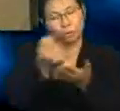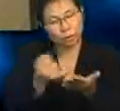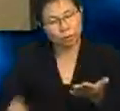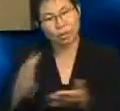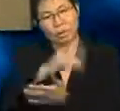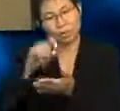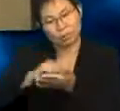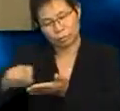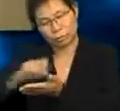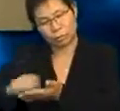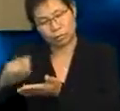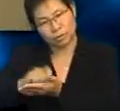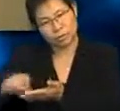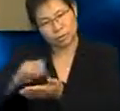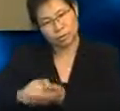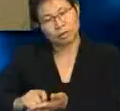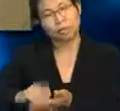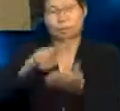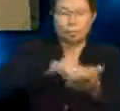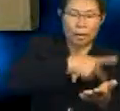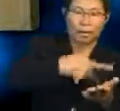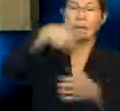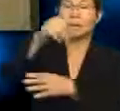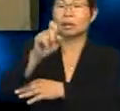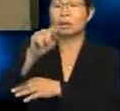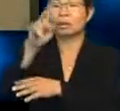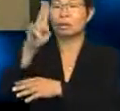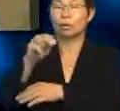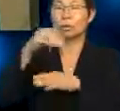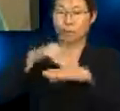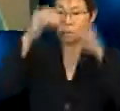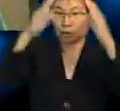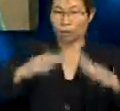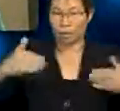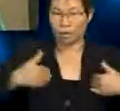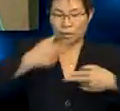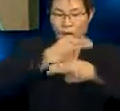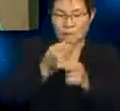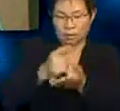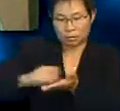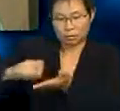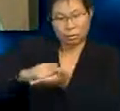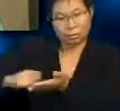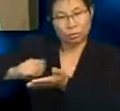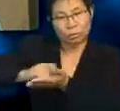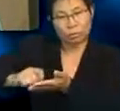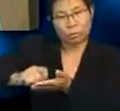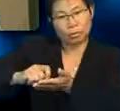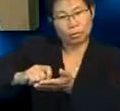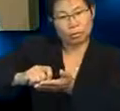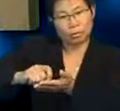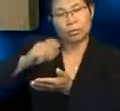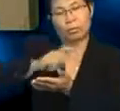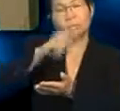Dan menulis sahaja serta pantun. Pada Cikgu, ada hasil karya sahaja dan